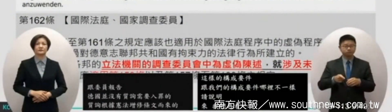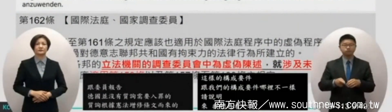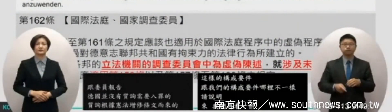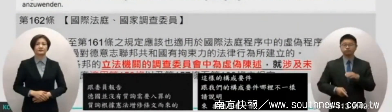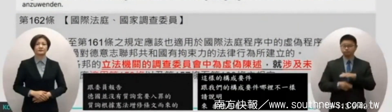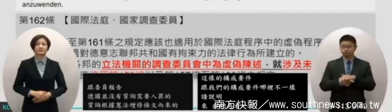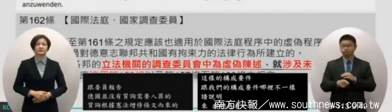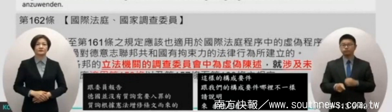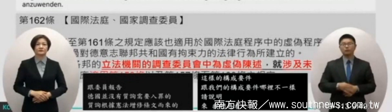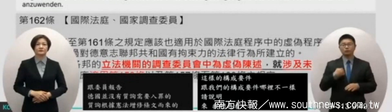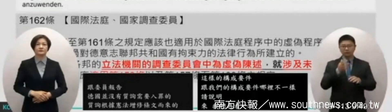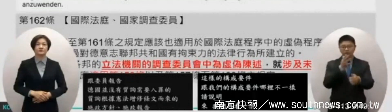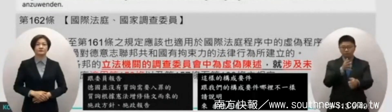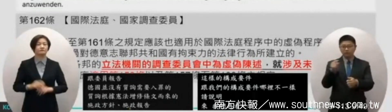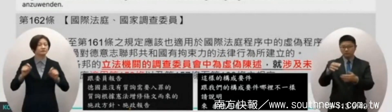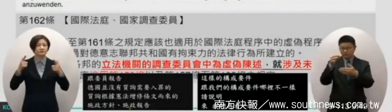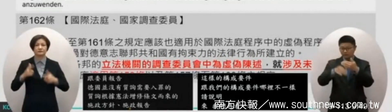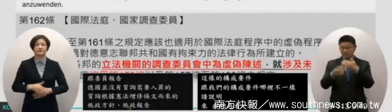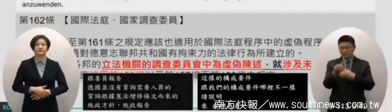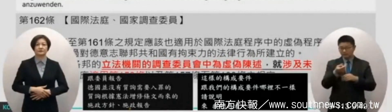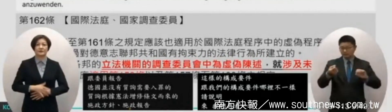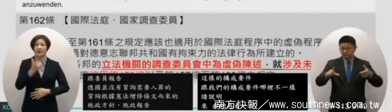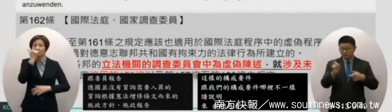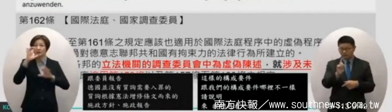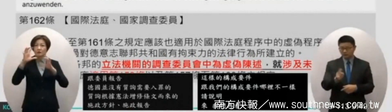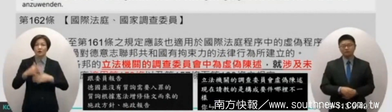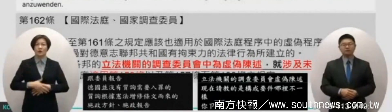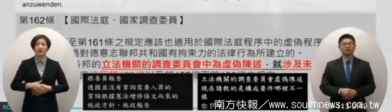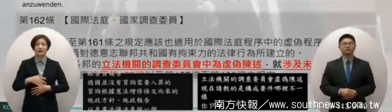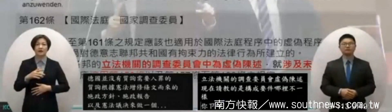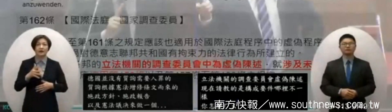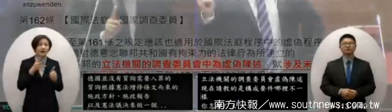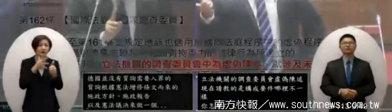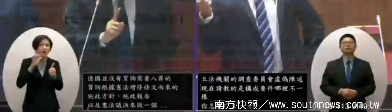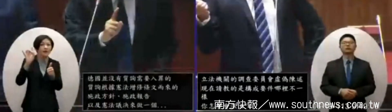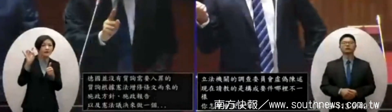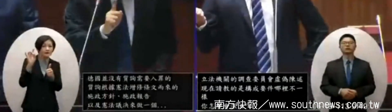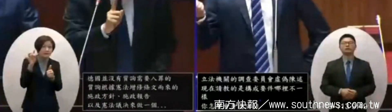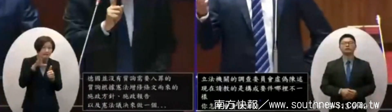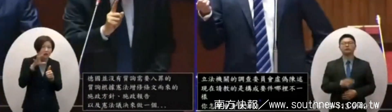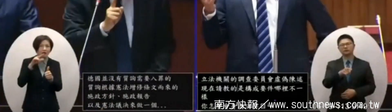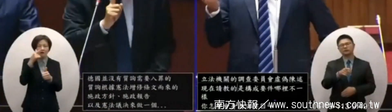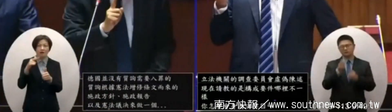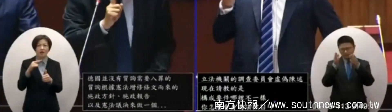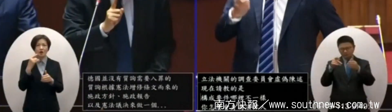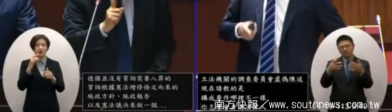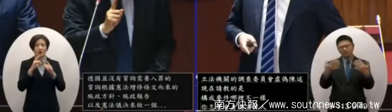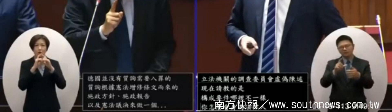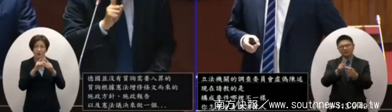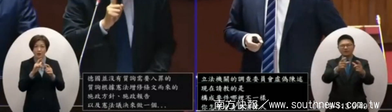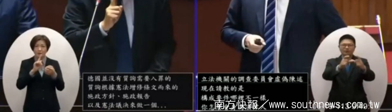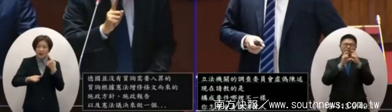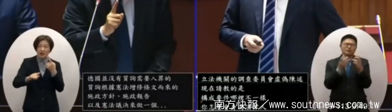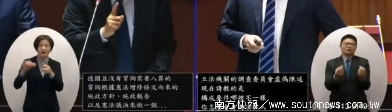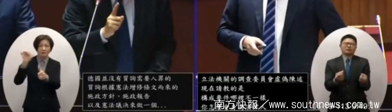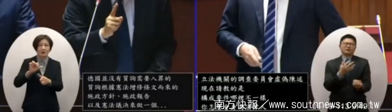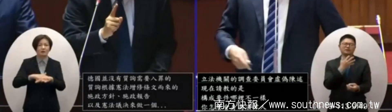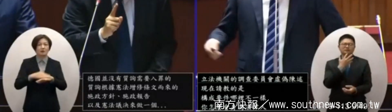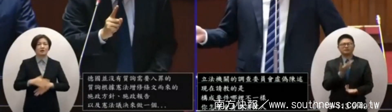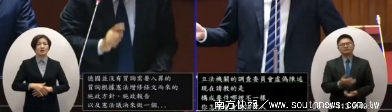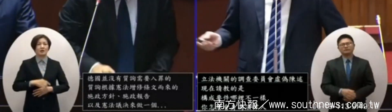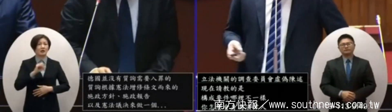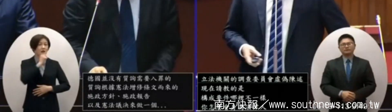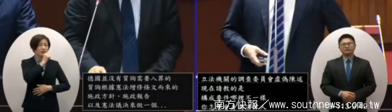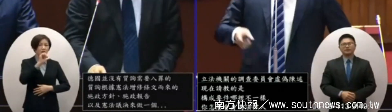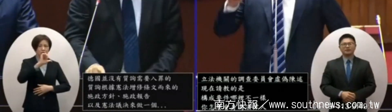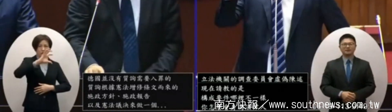哪裡不一樣嗎你怎麼會成為一個法並沒有執行當作入罪的一個流而且德國是三權分立的不是我們五權